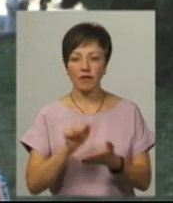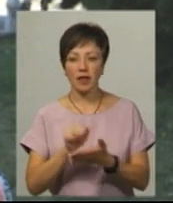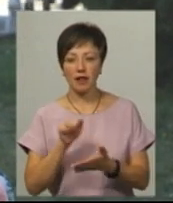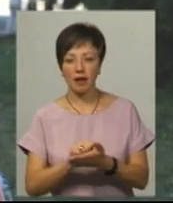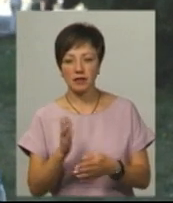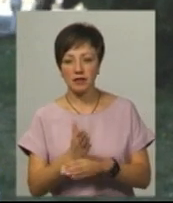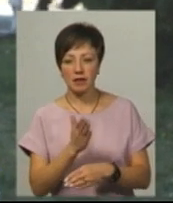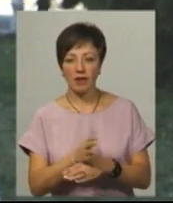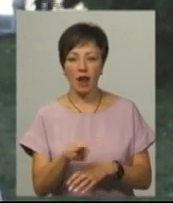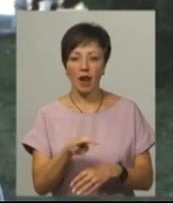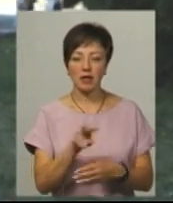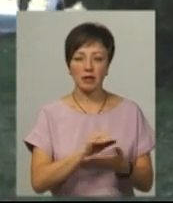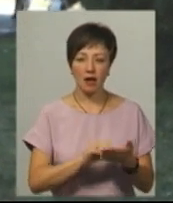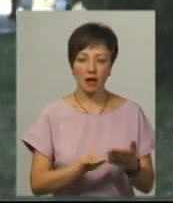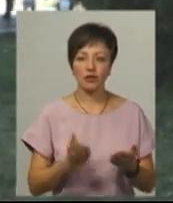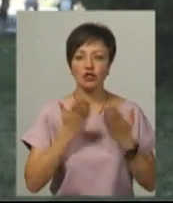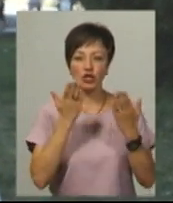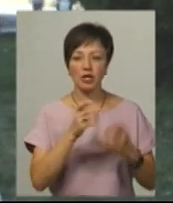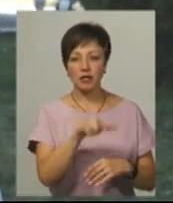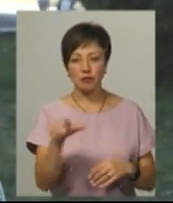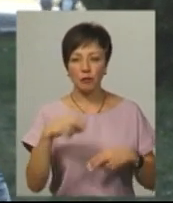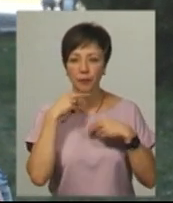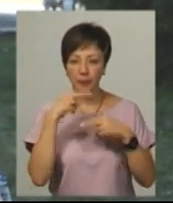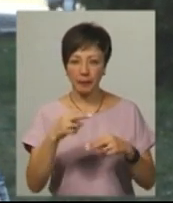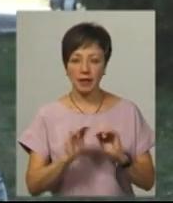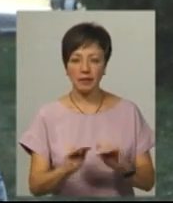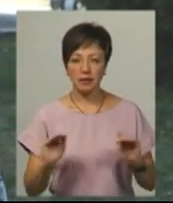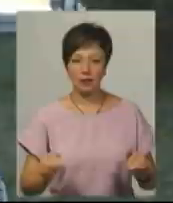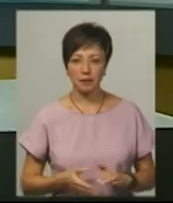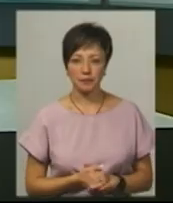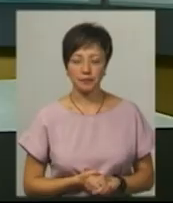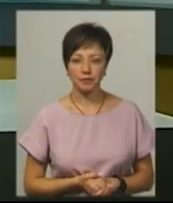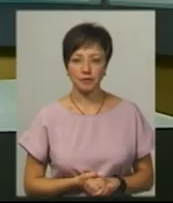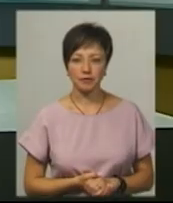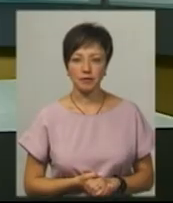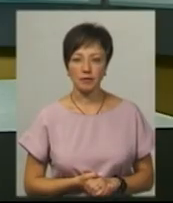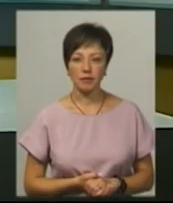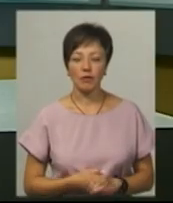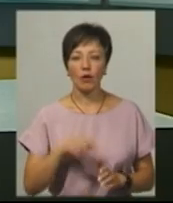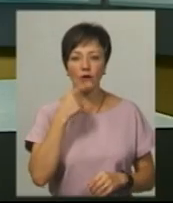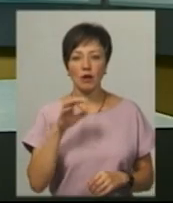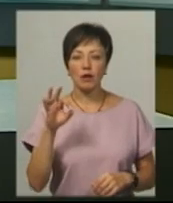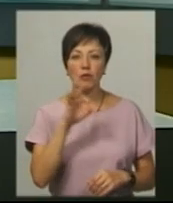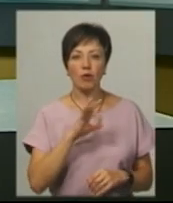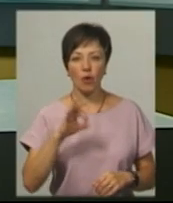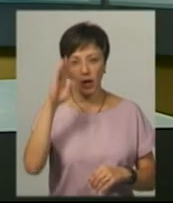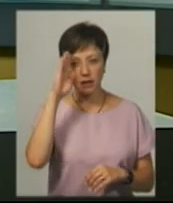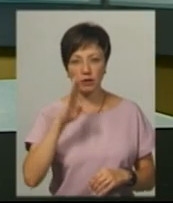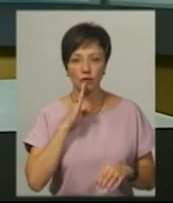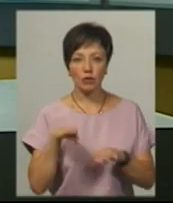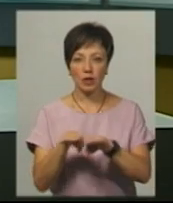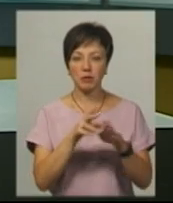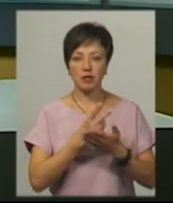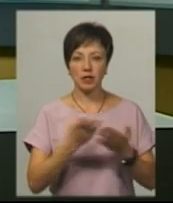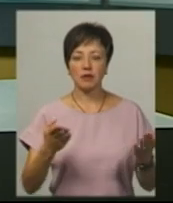літераторів, і читачів. Багато буде уваги приділено дітям». Говорили про гендерну рівність на презентації